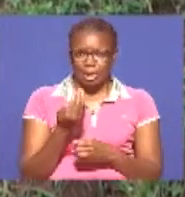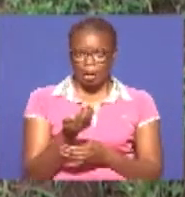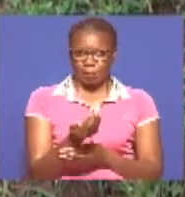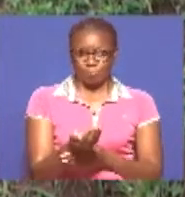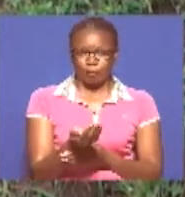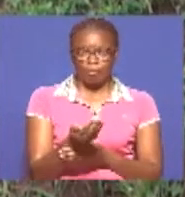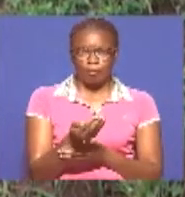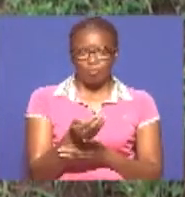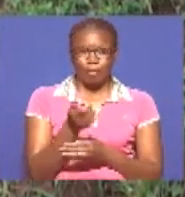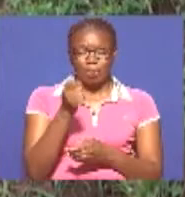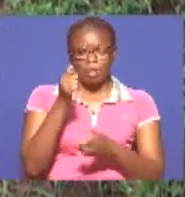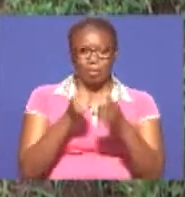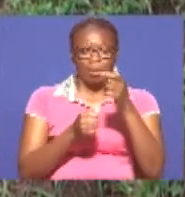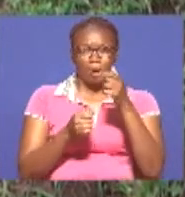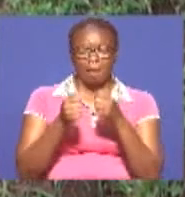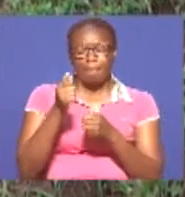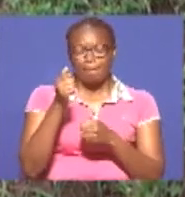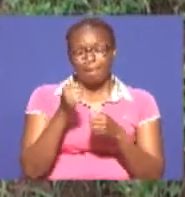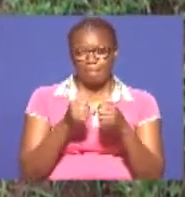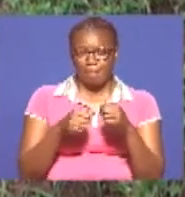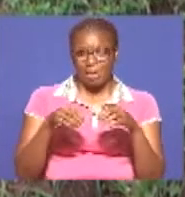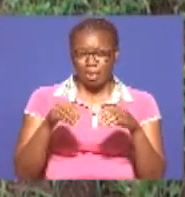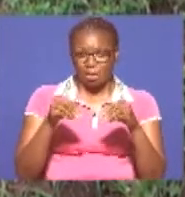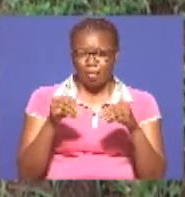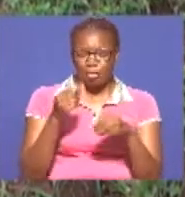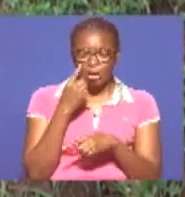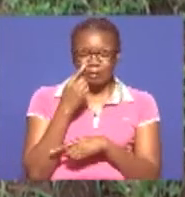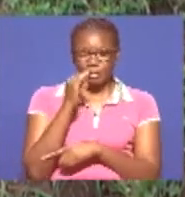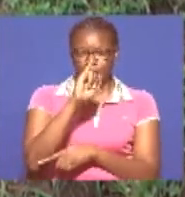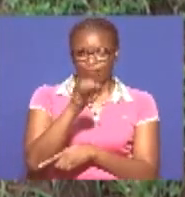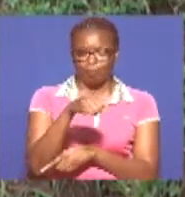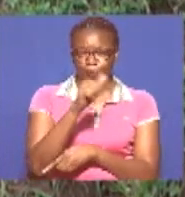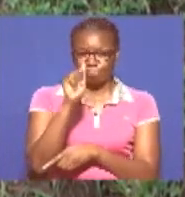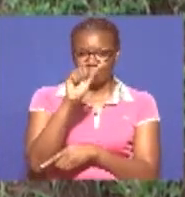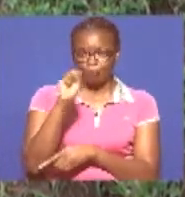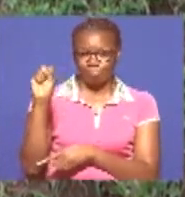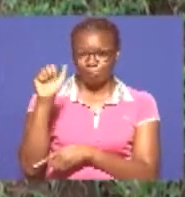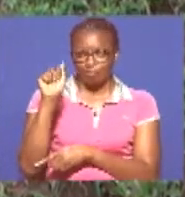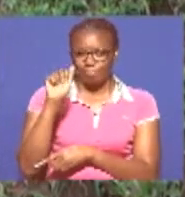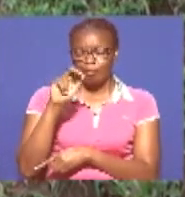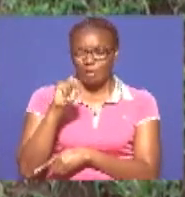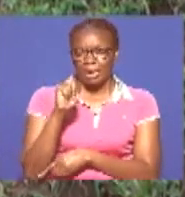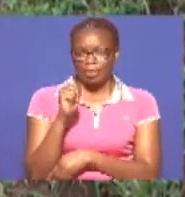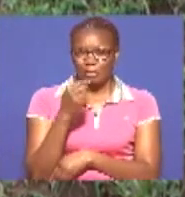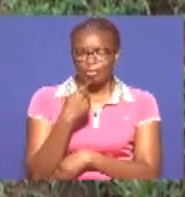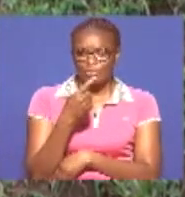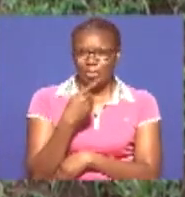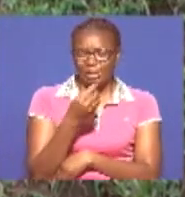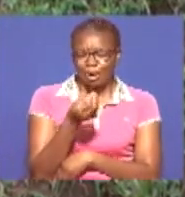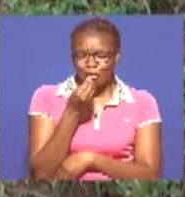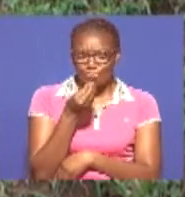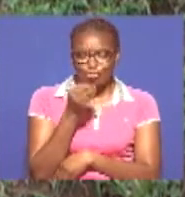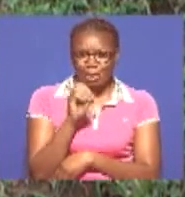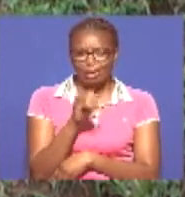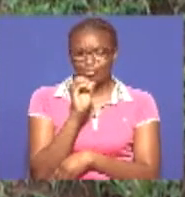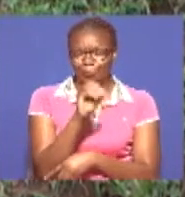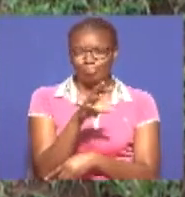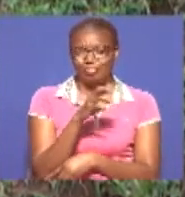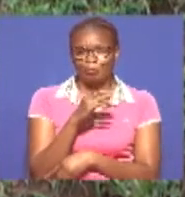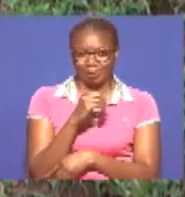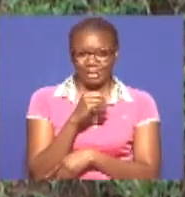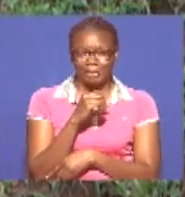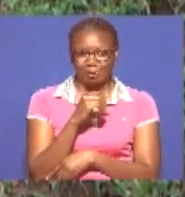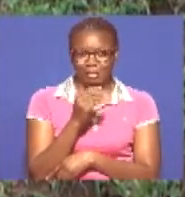anatumia kutengenzeza feeds as a protein source Sayasa Jason amesema feeds ziko very